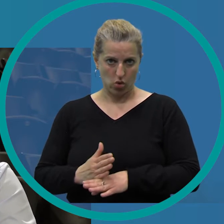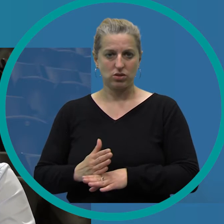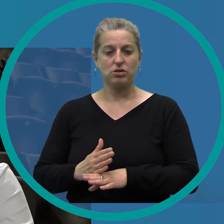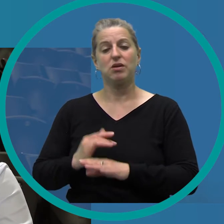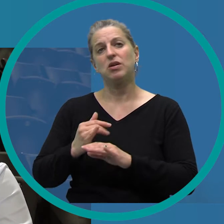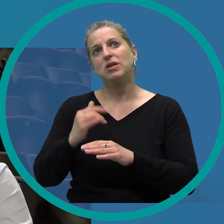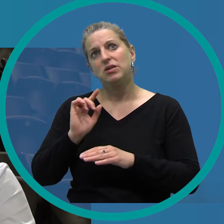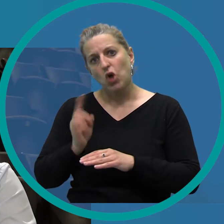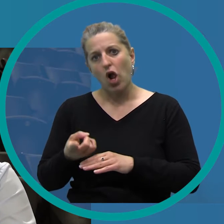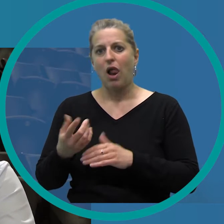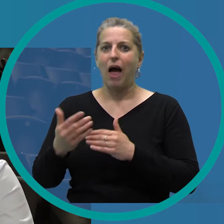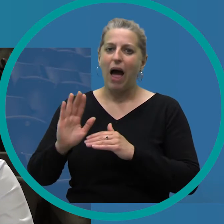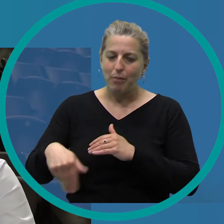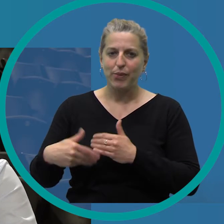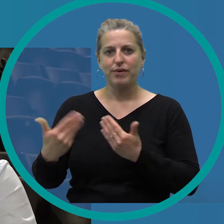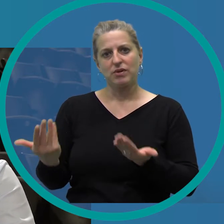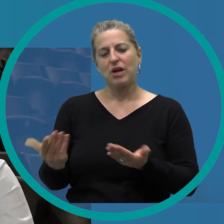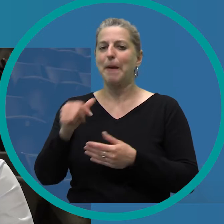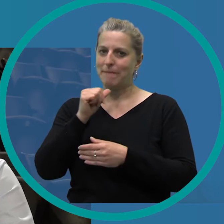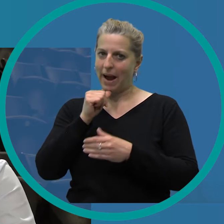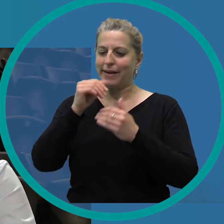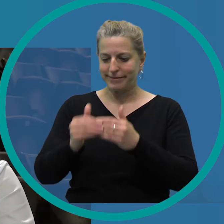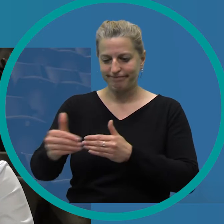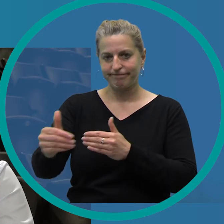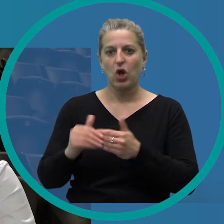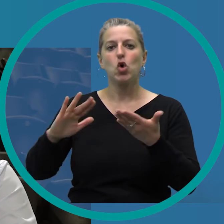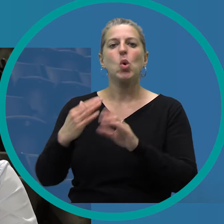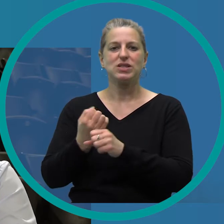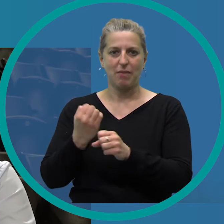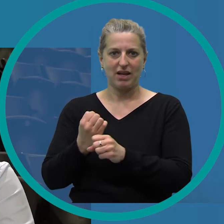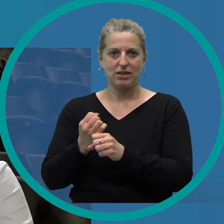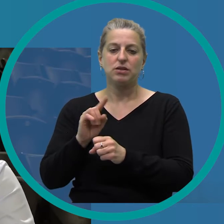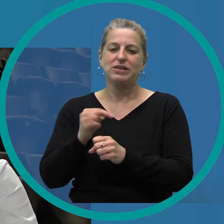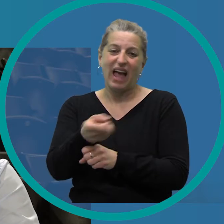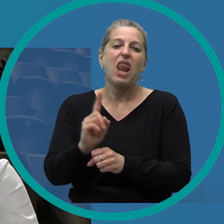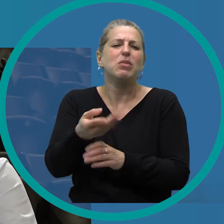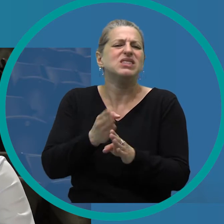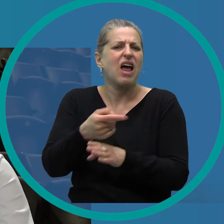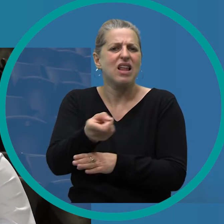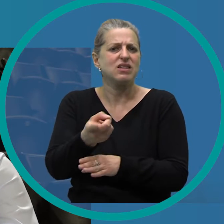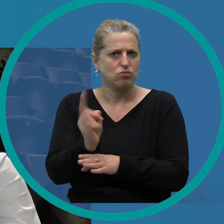sind. So wie es aussieht, werden wir wohl ab Mai in die Kurzarbeit gehen, zumindest teilweise.